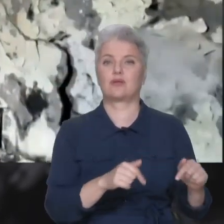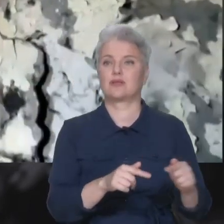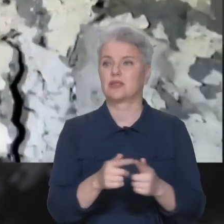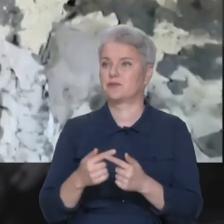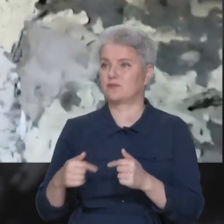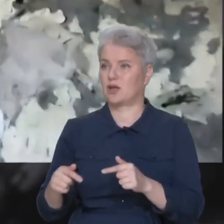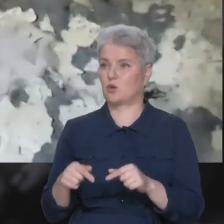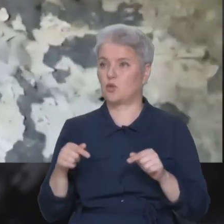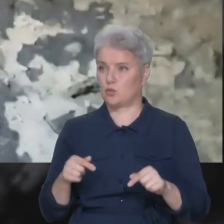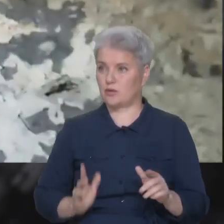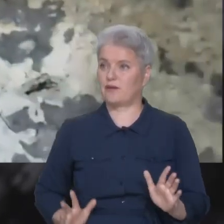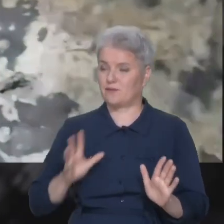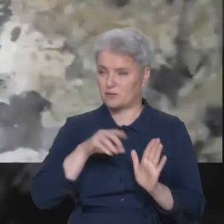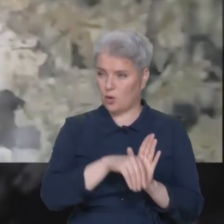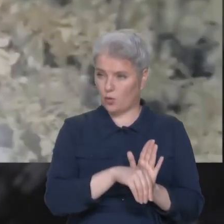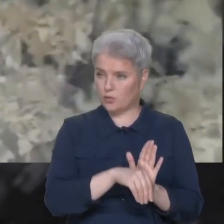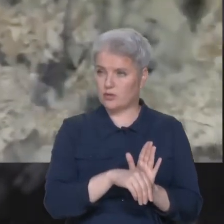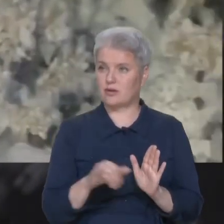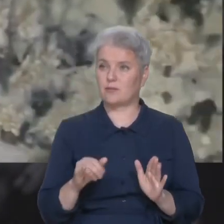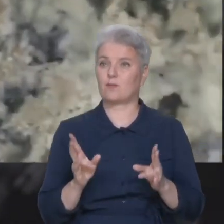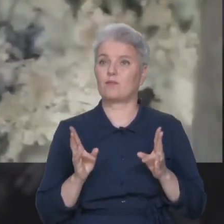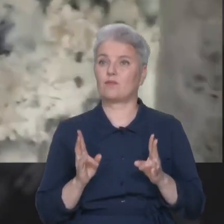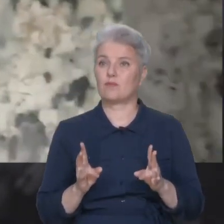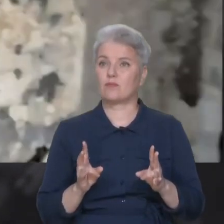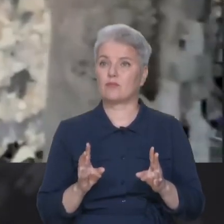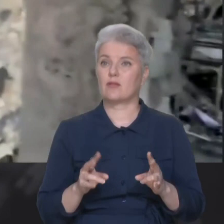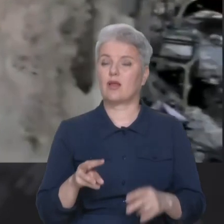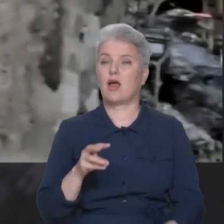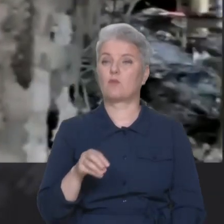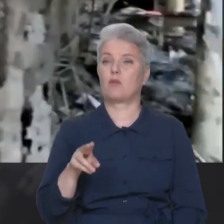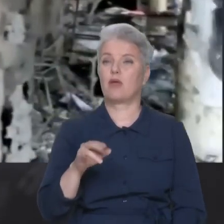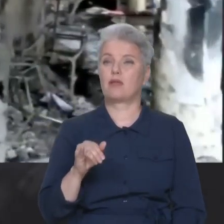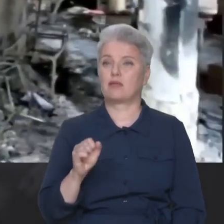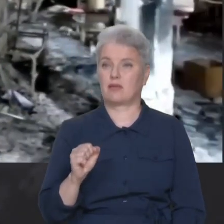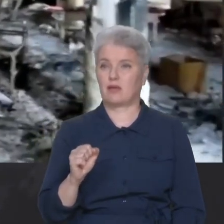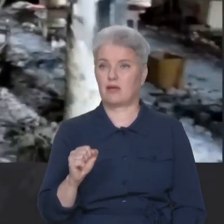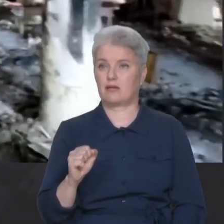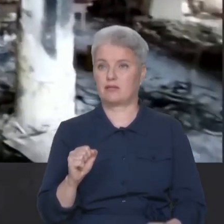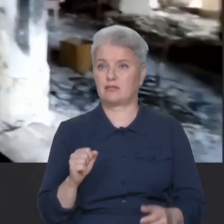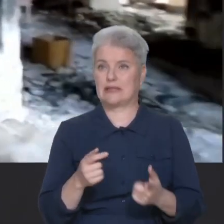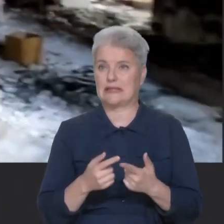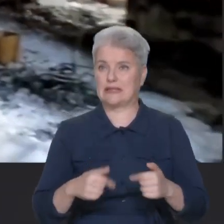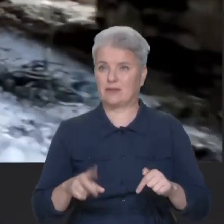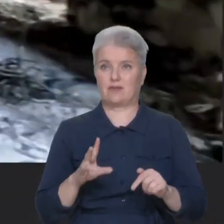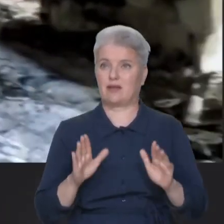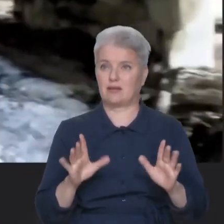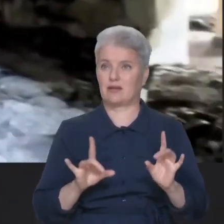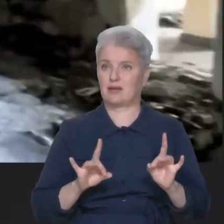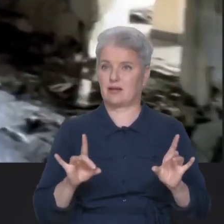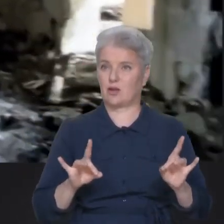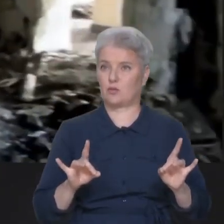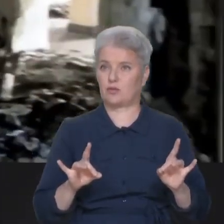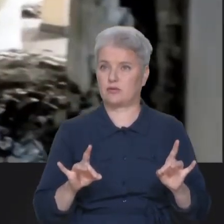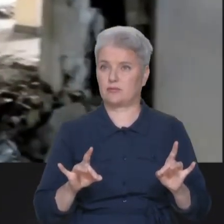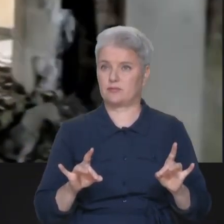що сюди входить і постраждала медійна сфера. Маю на увазі, не тільки рекламу, маю на увазі.